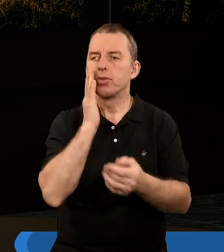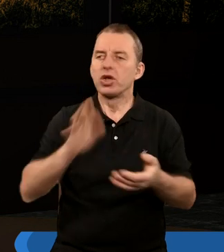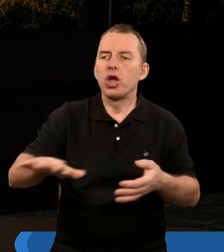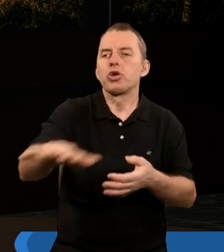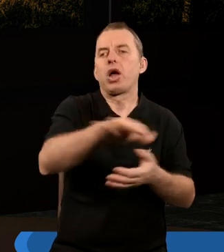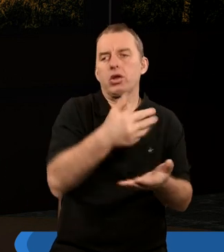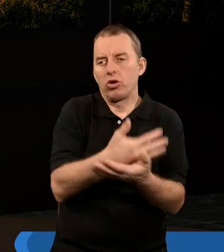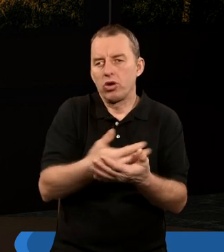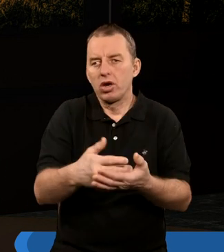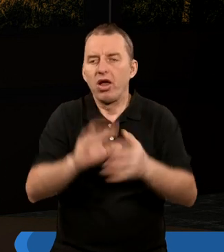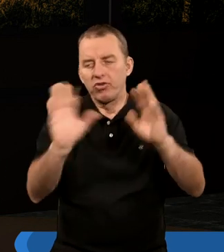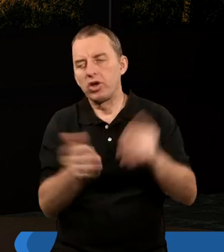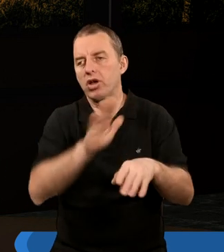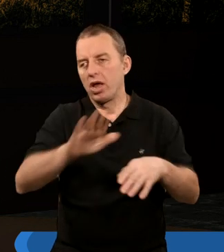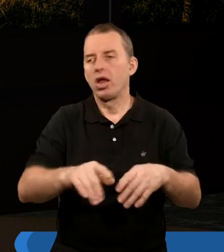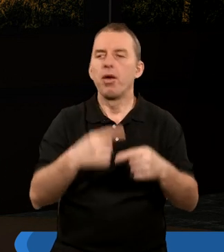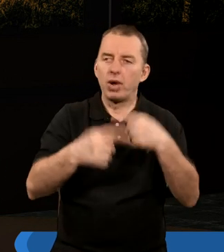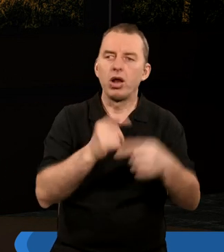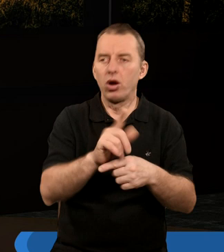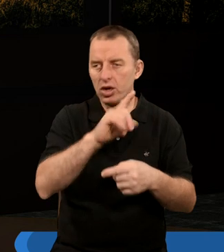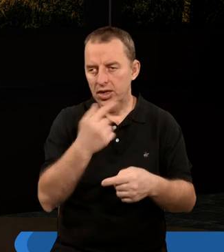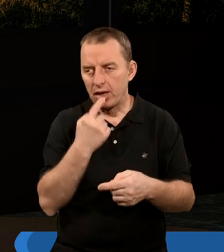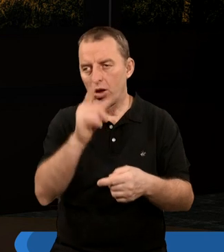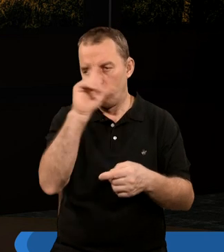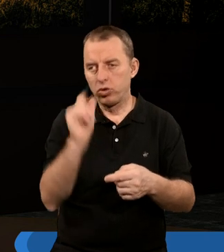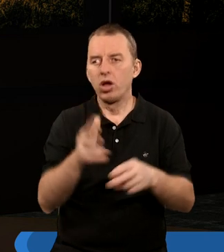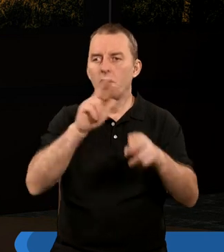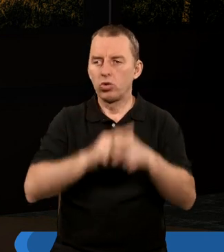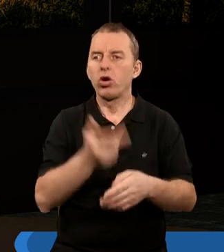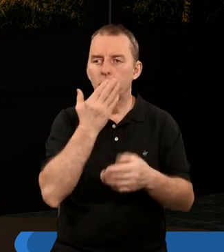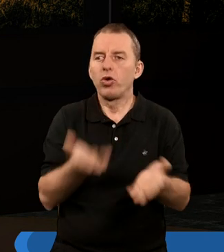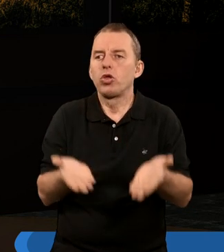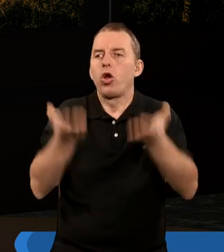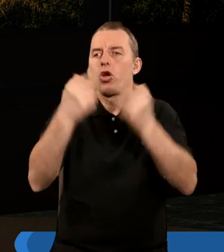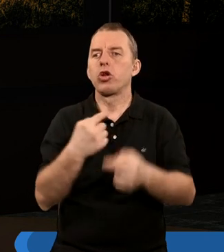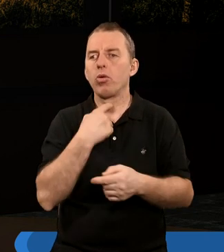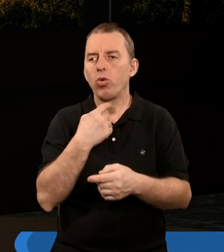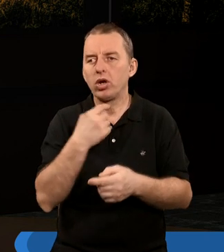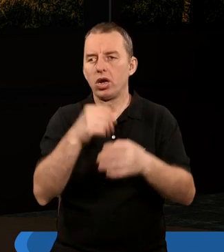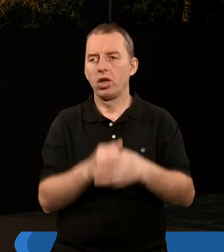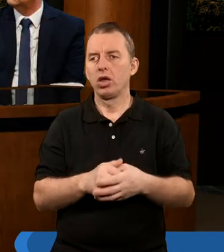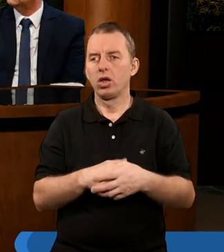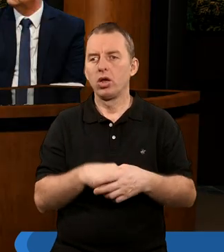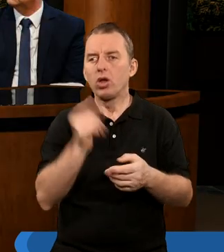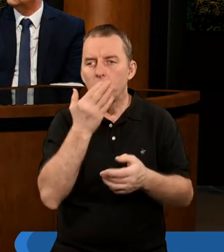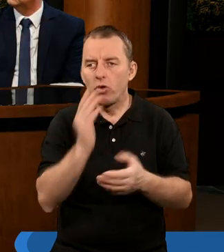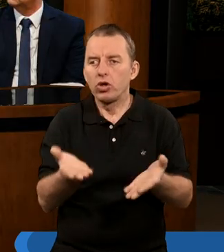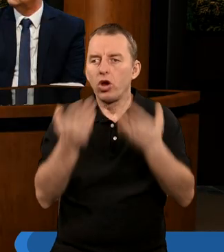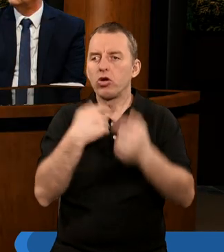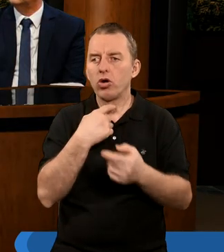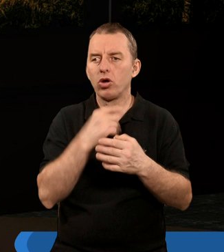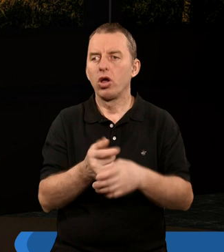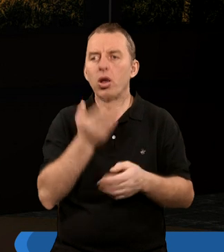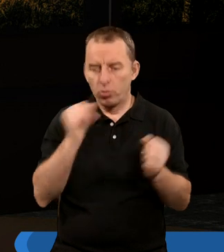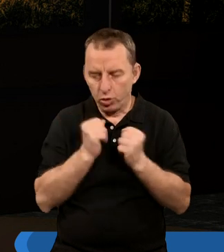mieszkańcom ziemi i wszystkim narodom i plemionom i językom i ludom, który mówił donośnym głosem. Przeczytaj jeszcze, co mówił donośnym